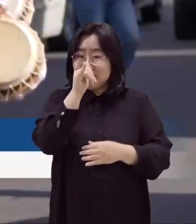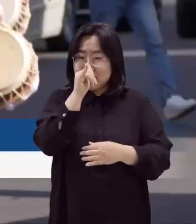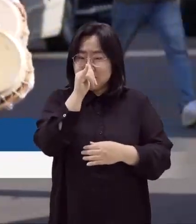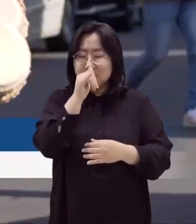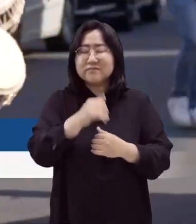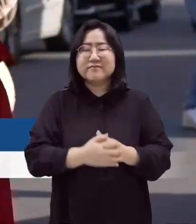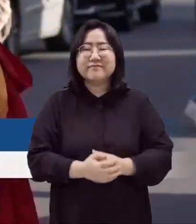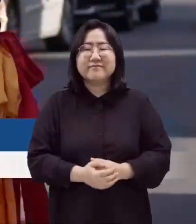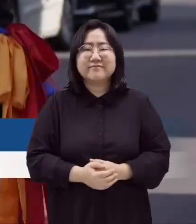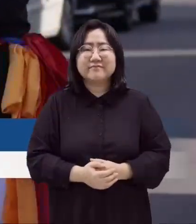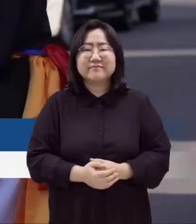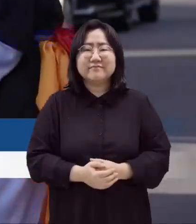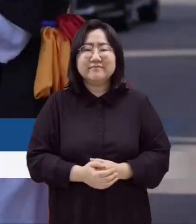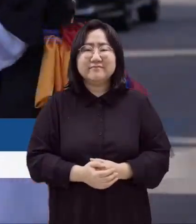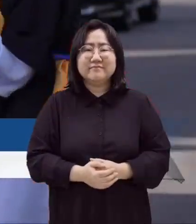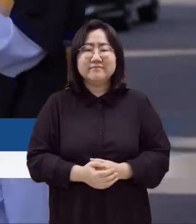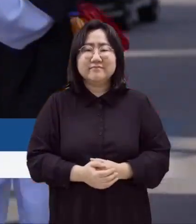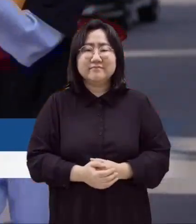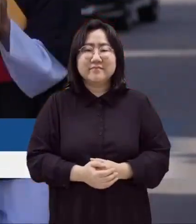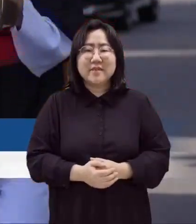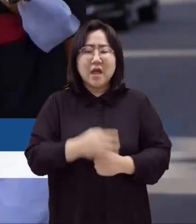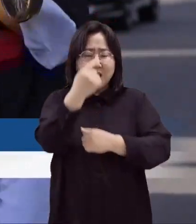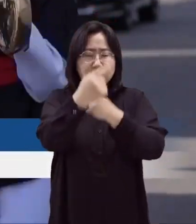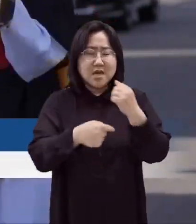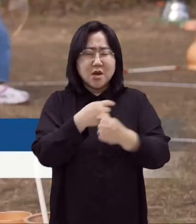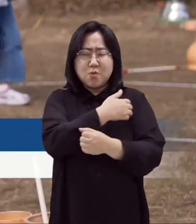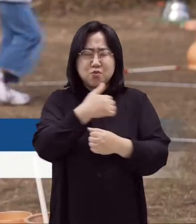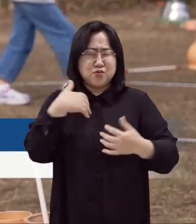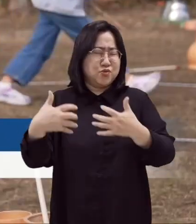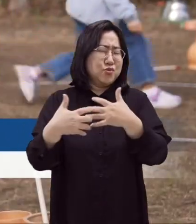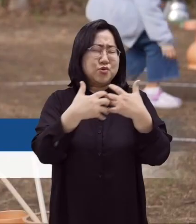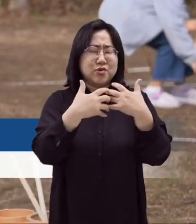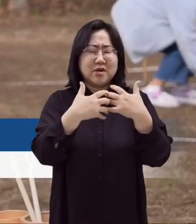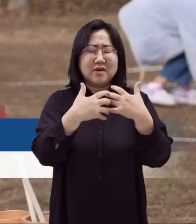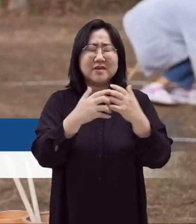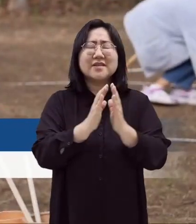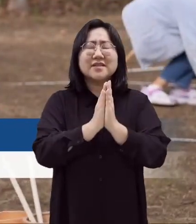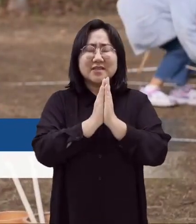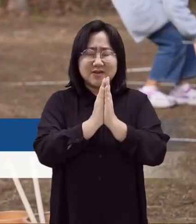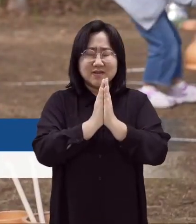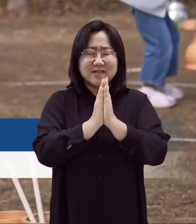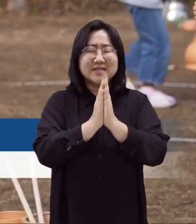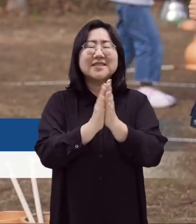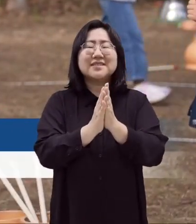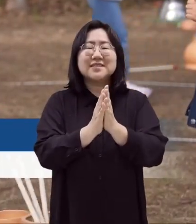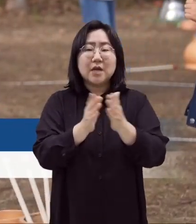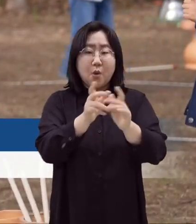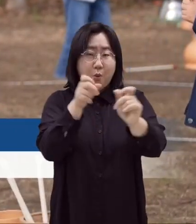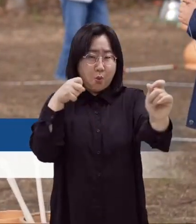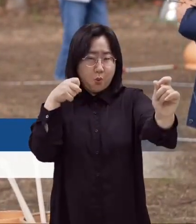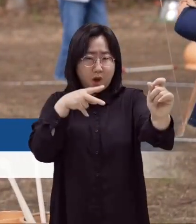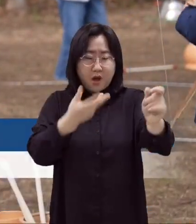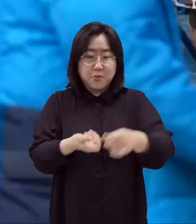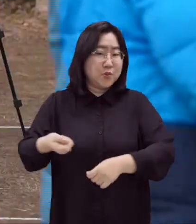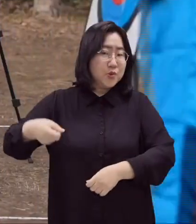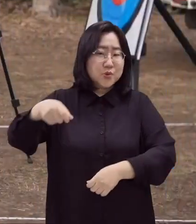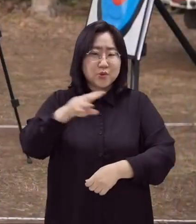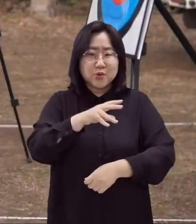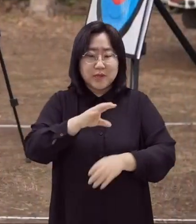눈길을 끌었습니다. 한 해의 풍년을 기원하는 지신발길을 시작으로 활소기와 윷놀이,